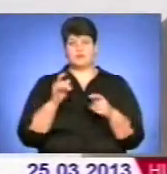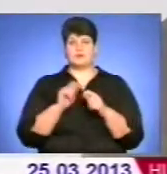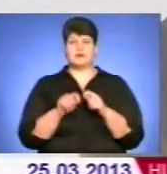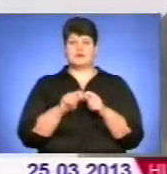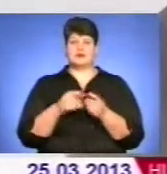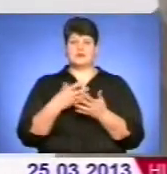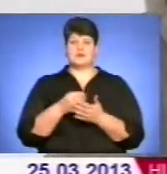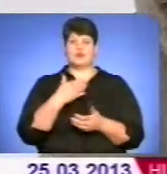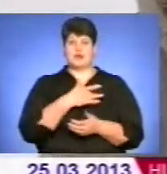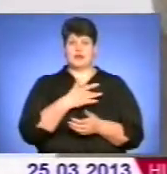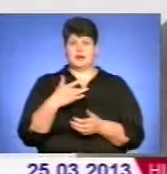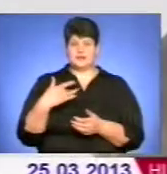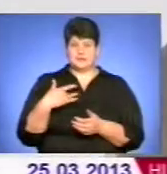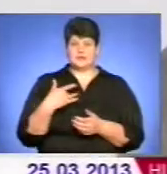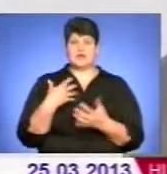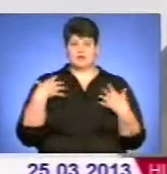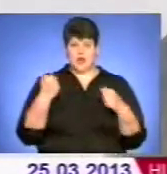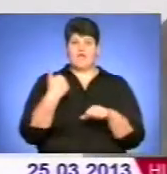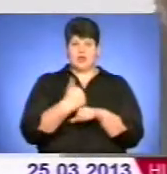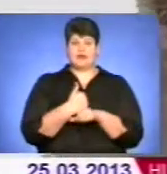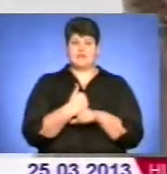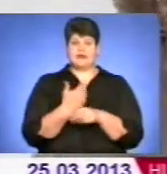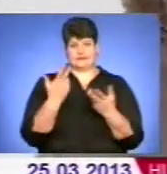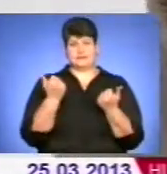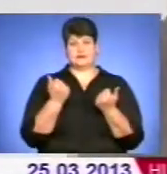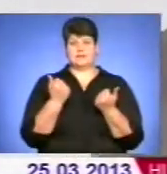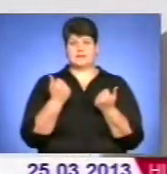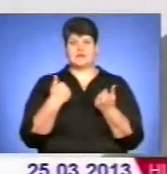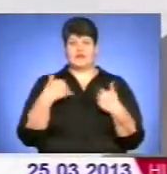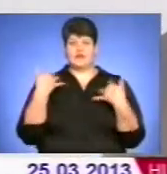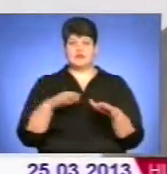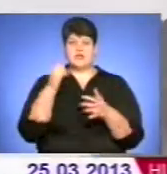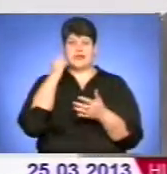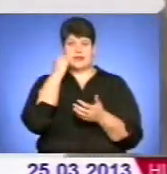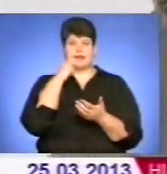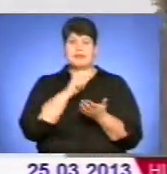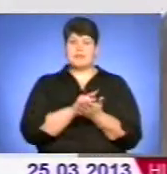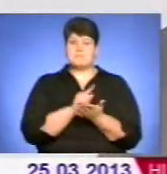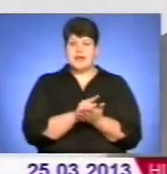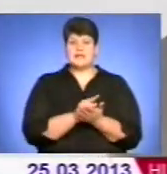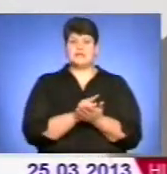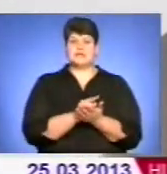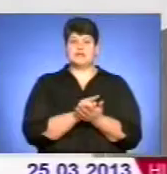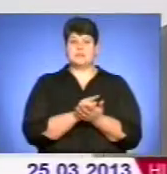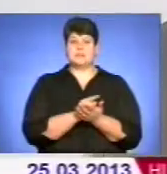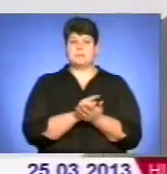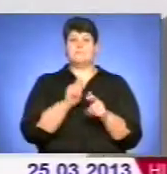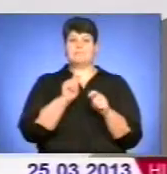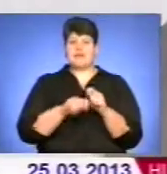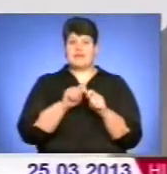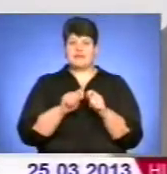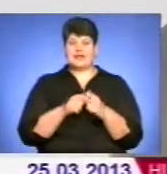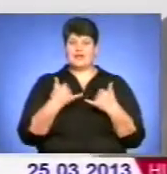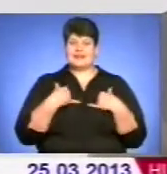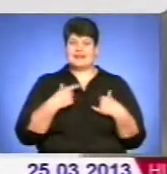свої льогкі. Тобто здоров'я головне, так? Так, головне, я вже на пенсії, так що для